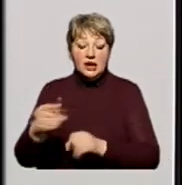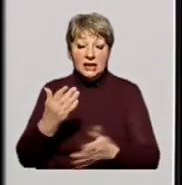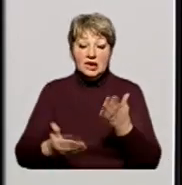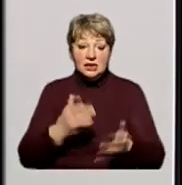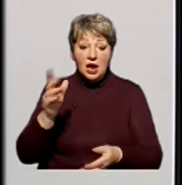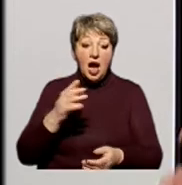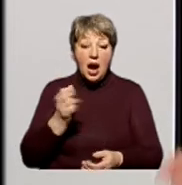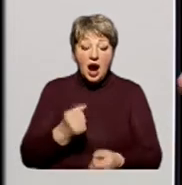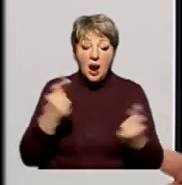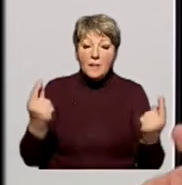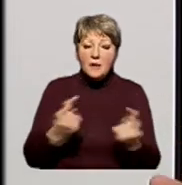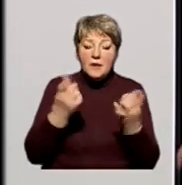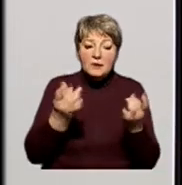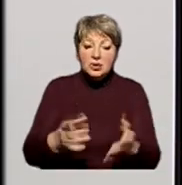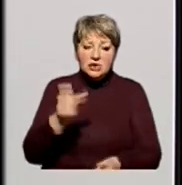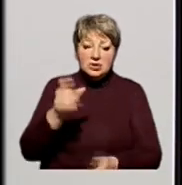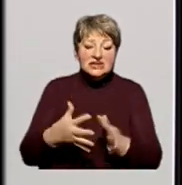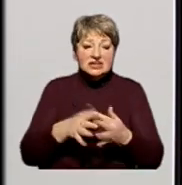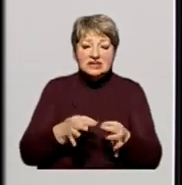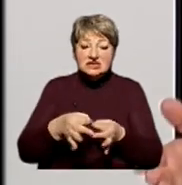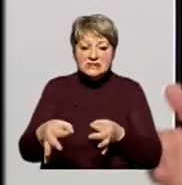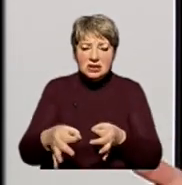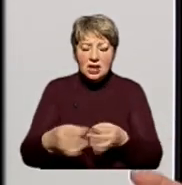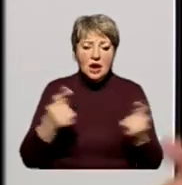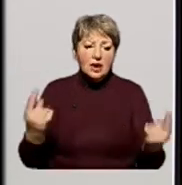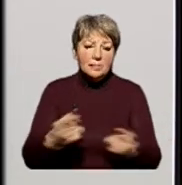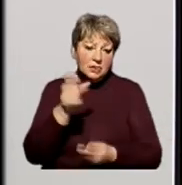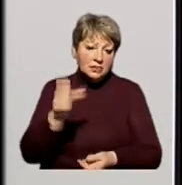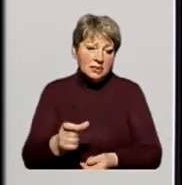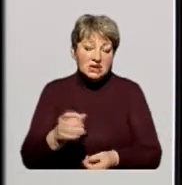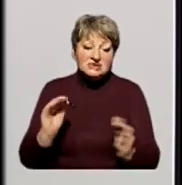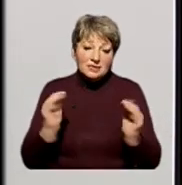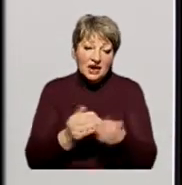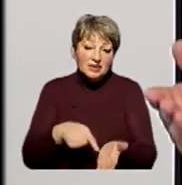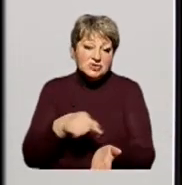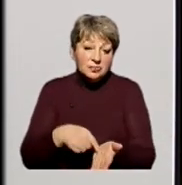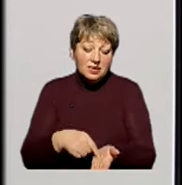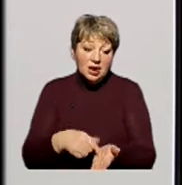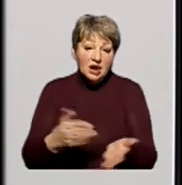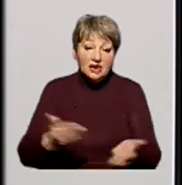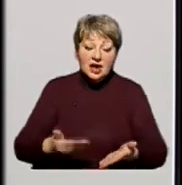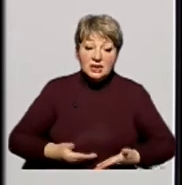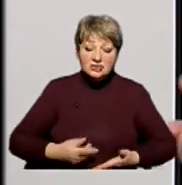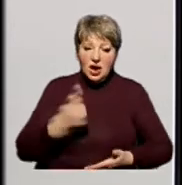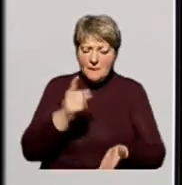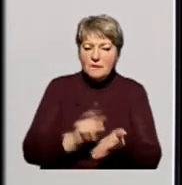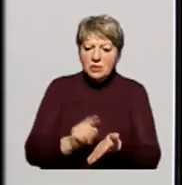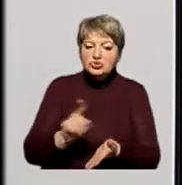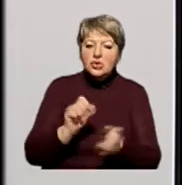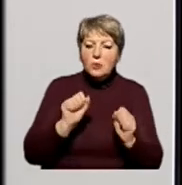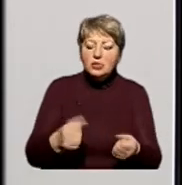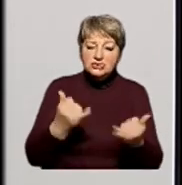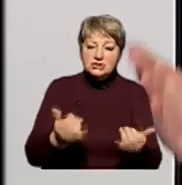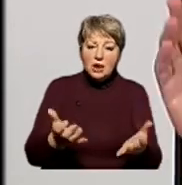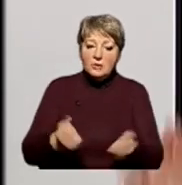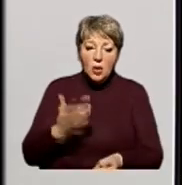проблеми зі здоров'ям. А звичайна проста людина з села, звичайна проста людина з невеликого міста, яка живе на оту пенсію, що вона може зараз